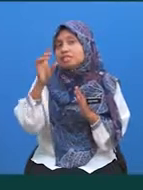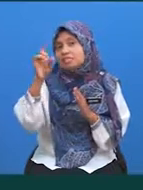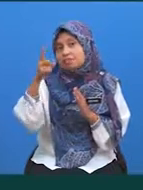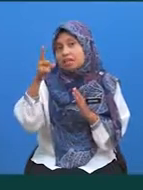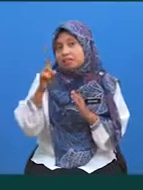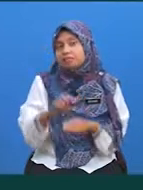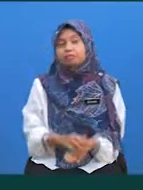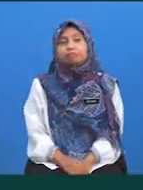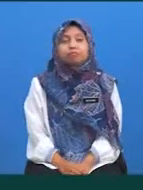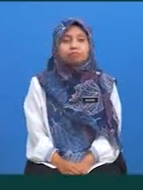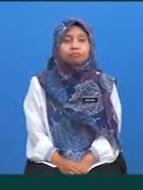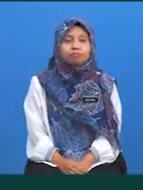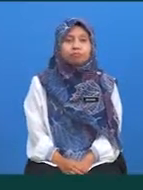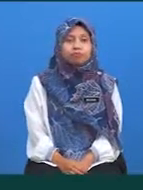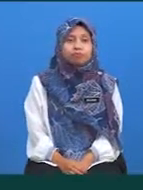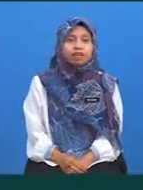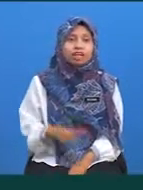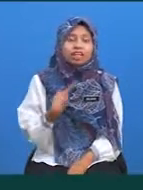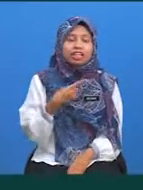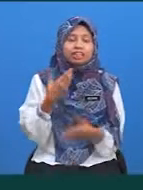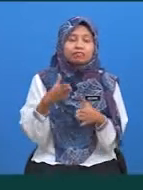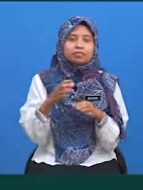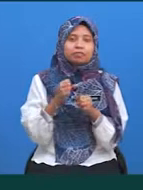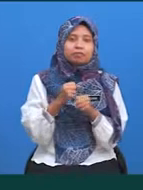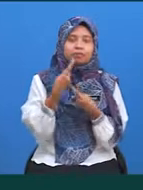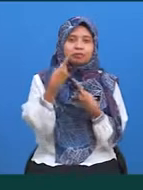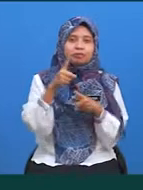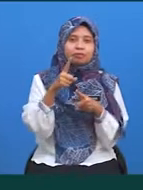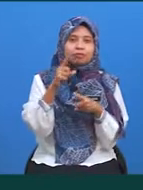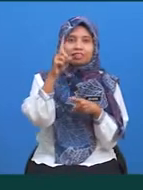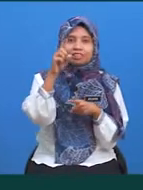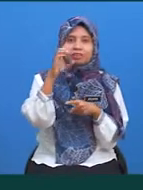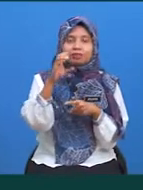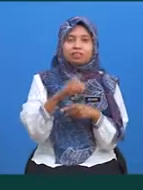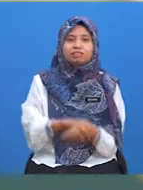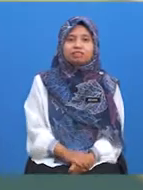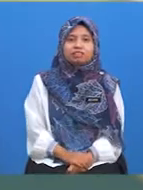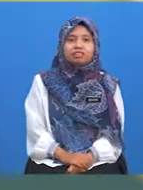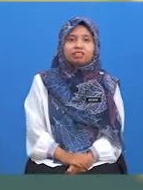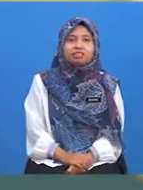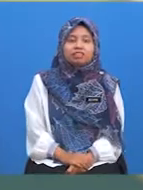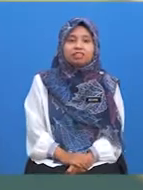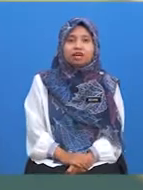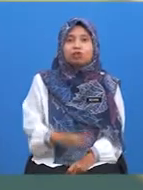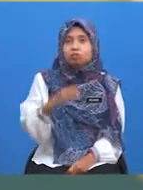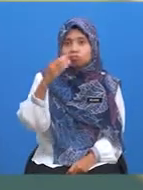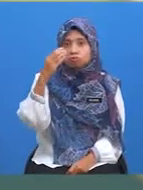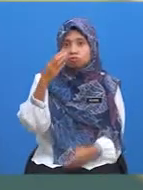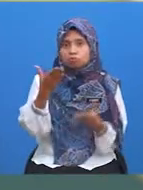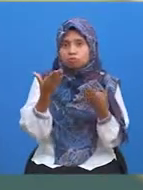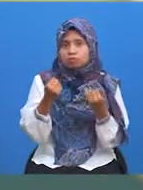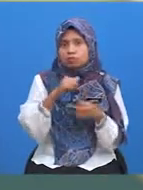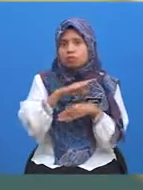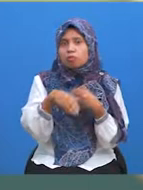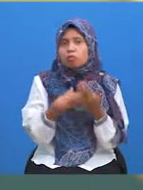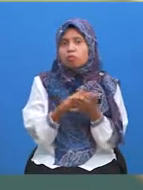Yes, kita telah dapat jawapan 1C Cikgu harap murid-murid